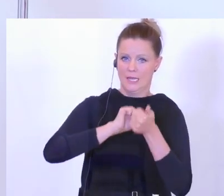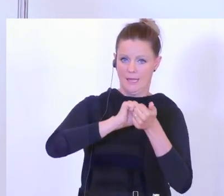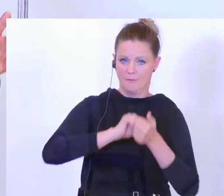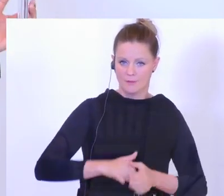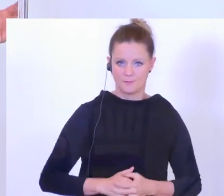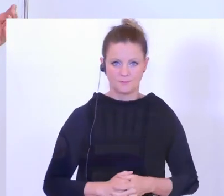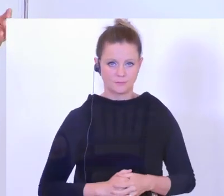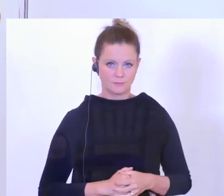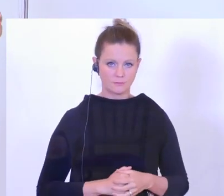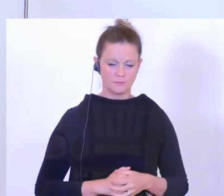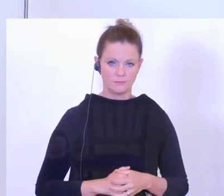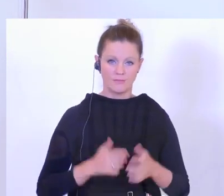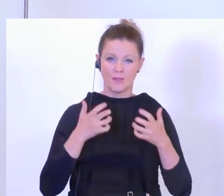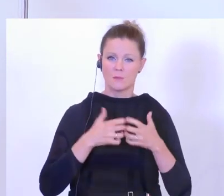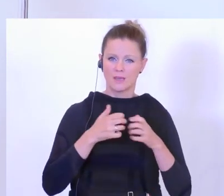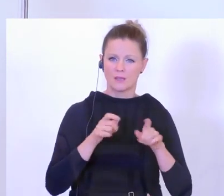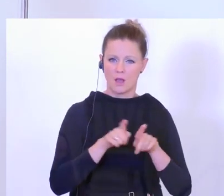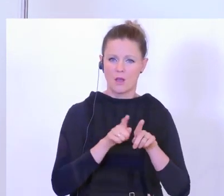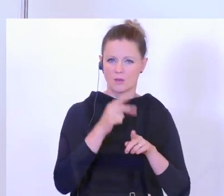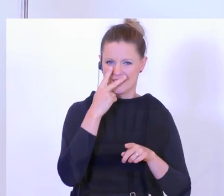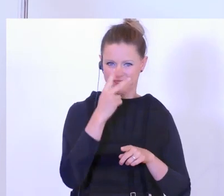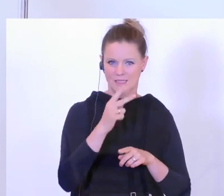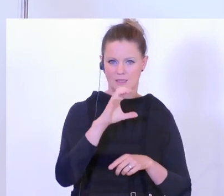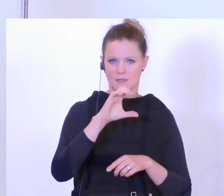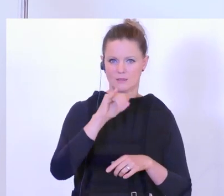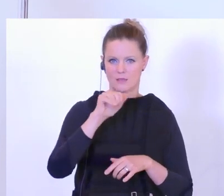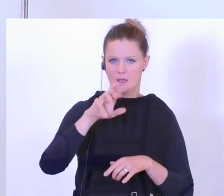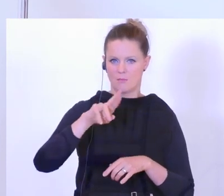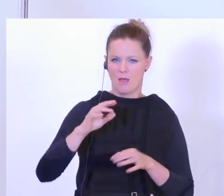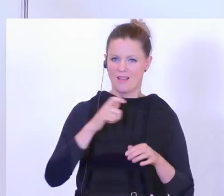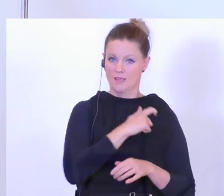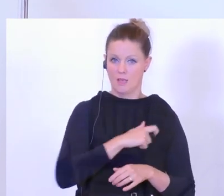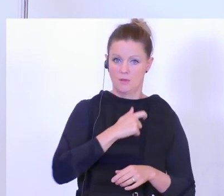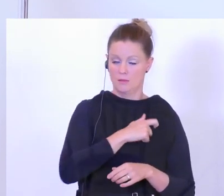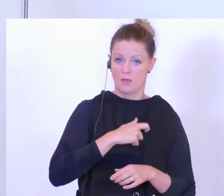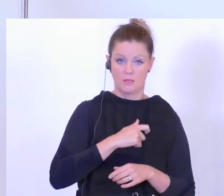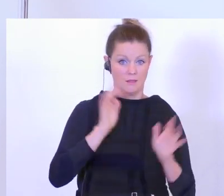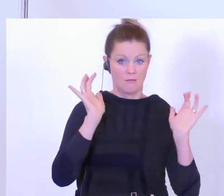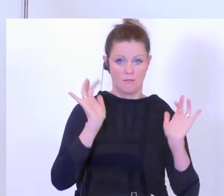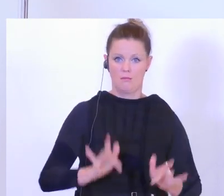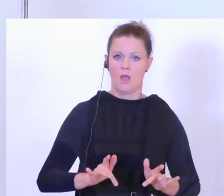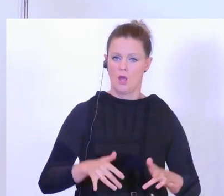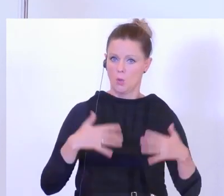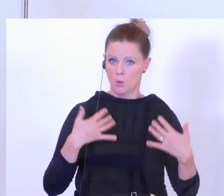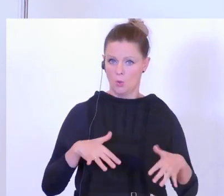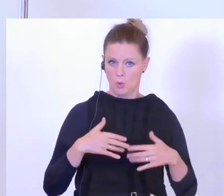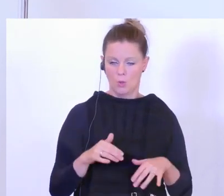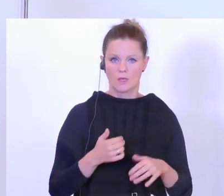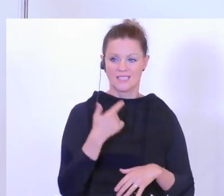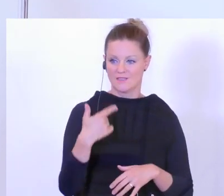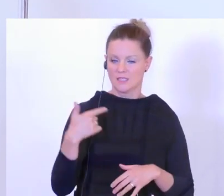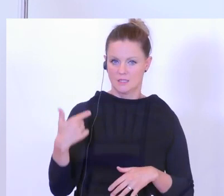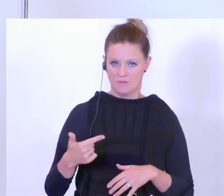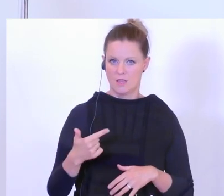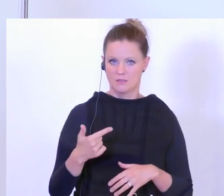Dann haben wir gesehen im Bericht, die Cyberkriminalität ist allumfassend präsent. 2020, habe ich schon